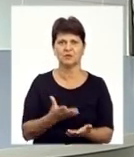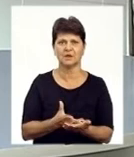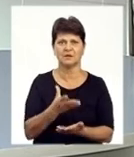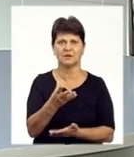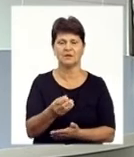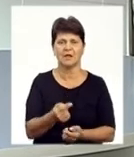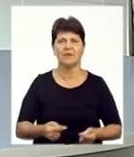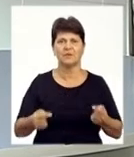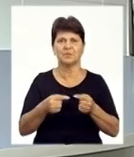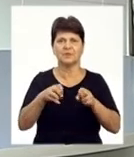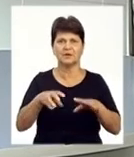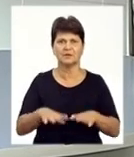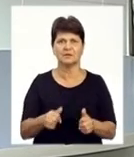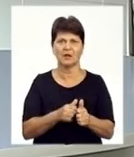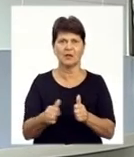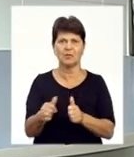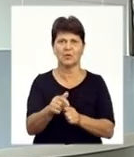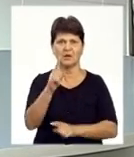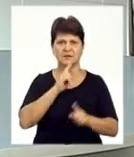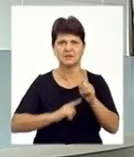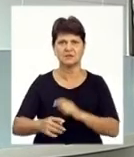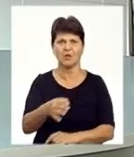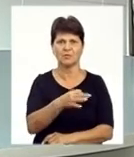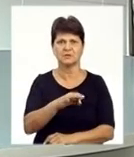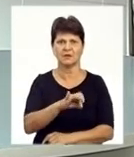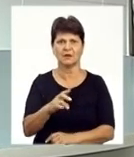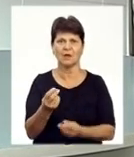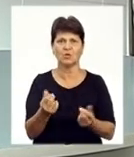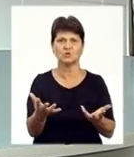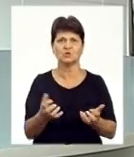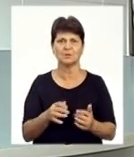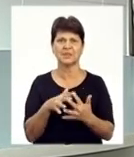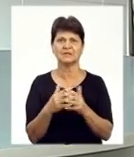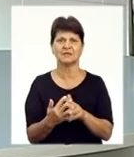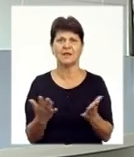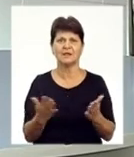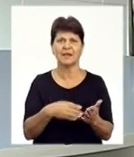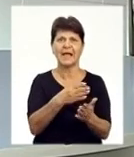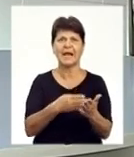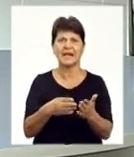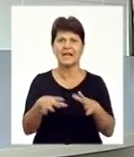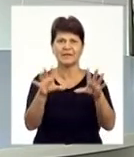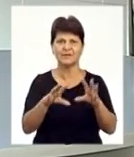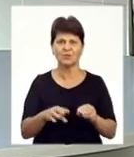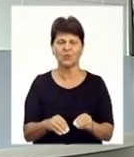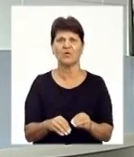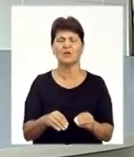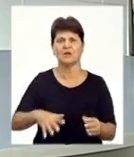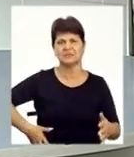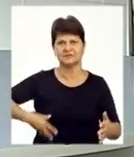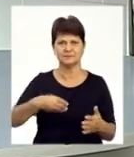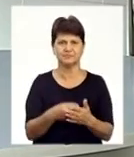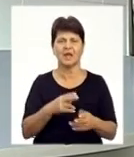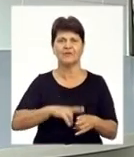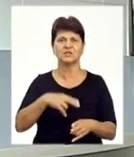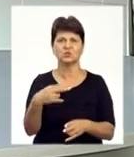Відповідне рішення прийняли на позачерговій сесії обласної ради. Гроші отримають селяни, котрі ліквідовували пошкодження власним коштом. На